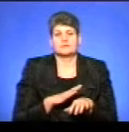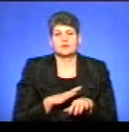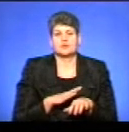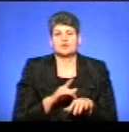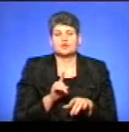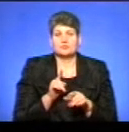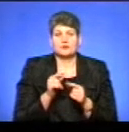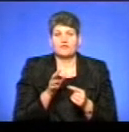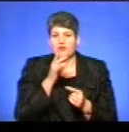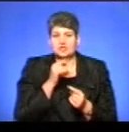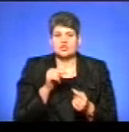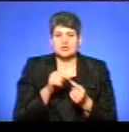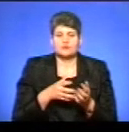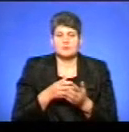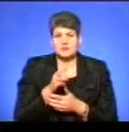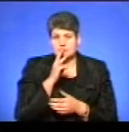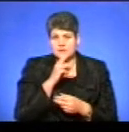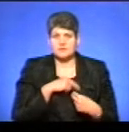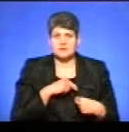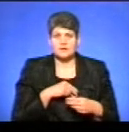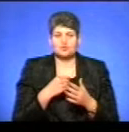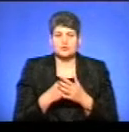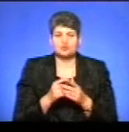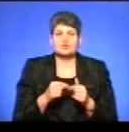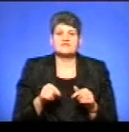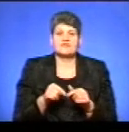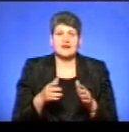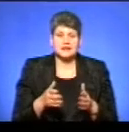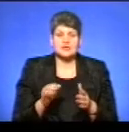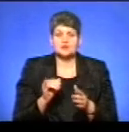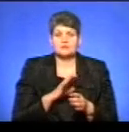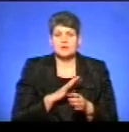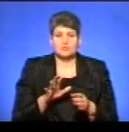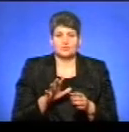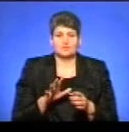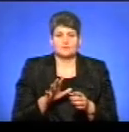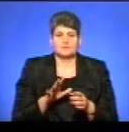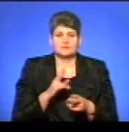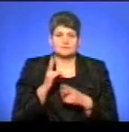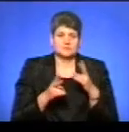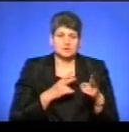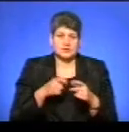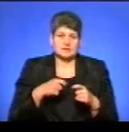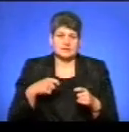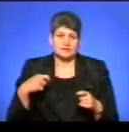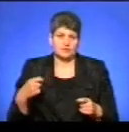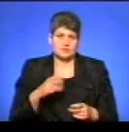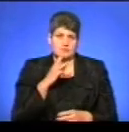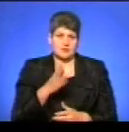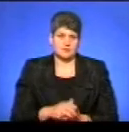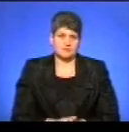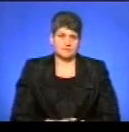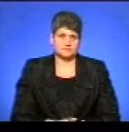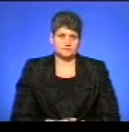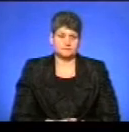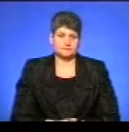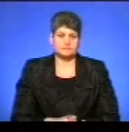своєчасно не вплачувалася заробітна плата працівникам бюджетної сфери, і щоб не було нарікань із затримками заробітної плати. Ну, власне,